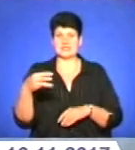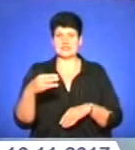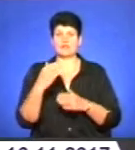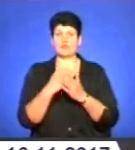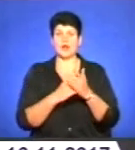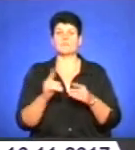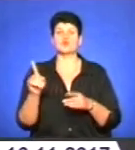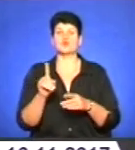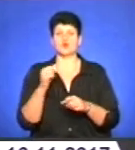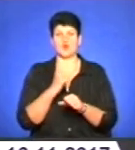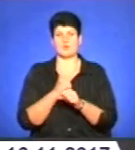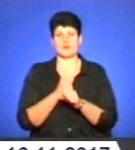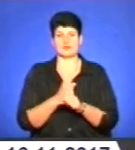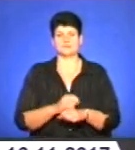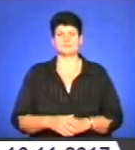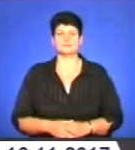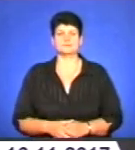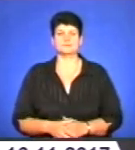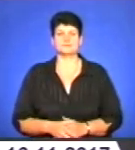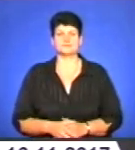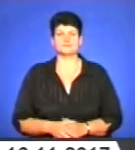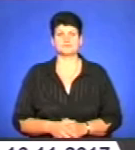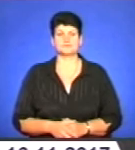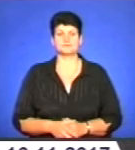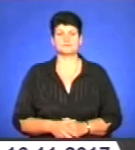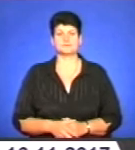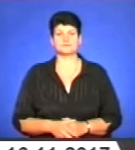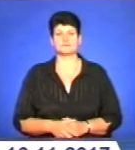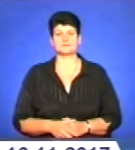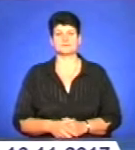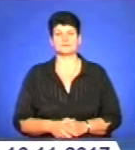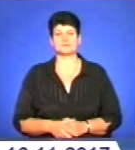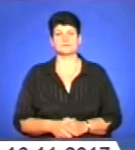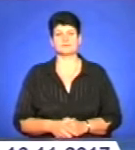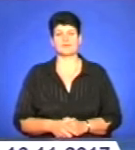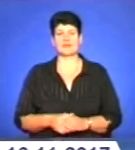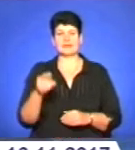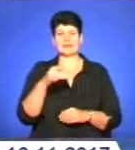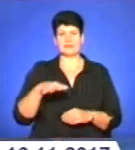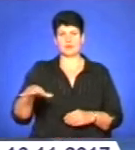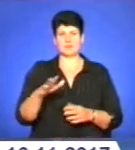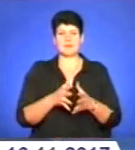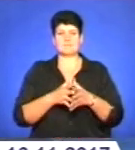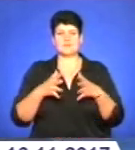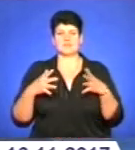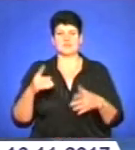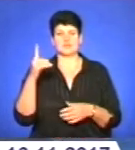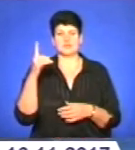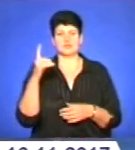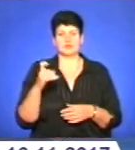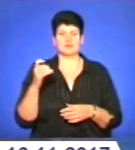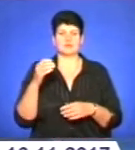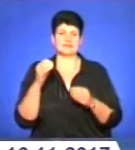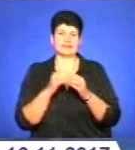«Що робити». Соломія Струс, Андрій Прокопів, «Вісті ТТБ». На Тернопільщині більше 110 тисяч